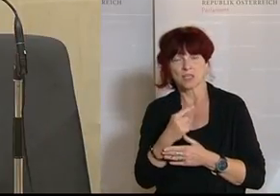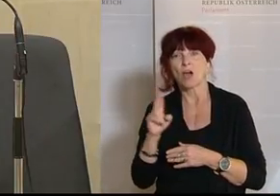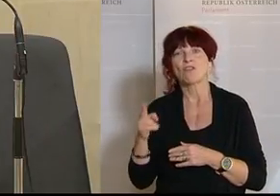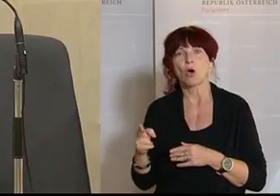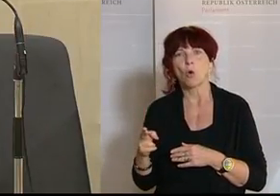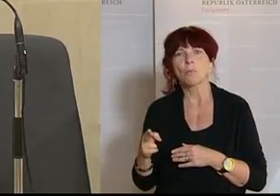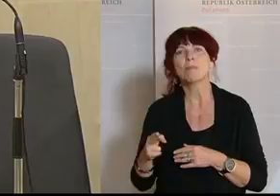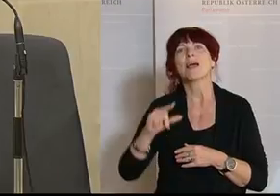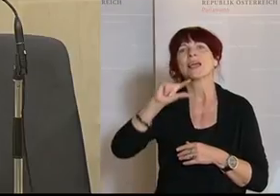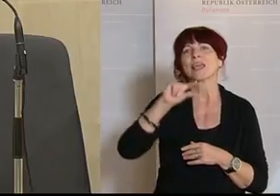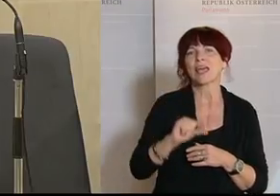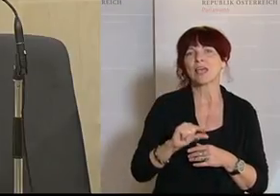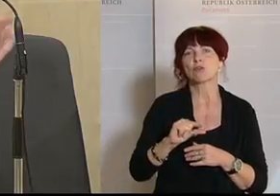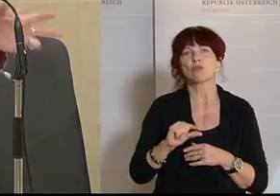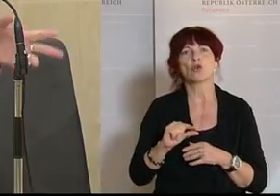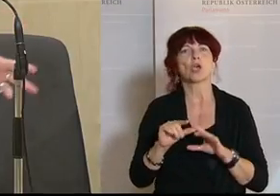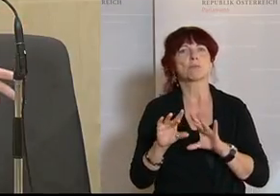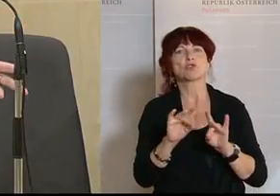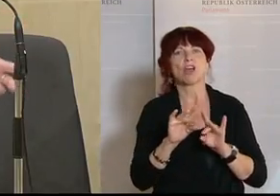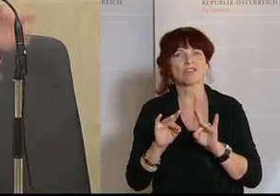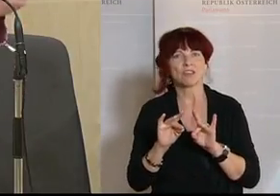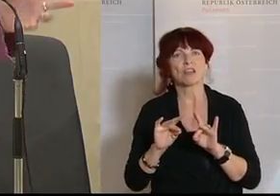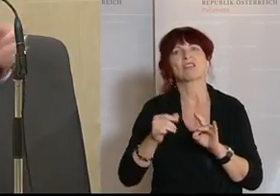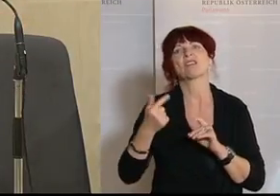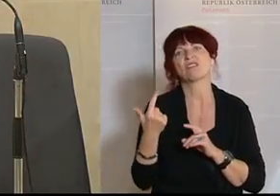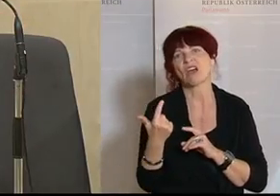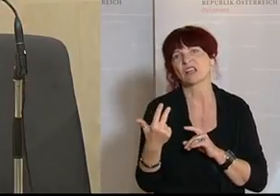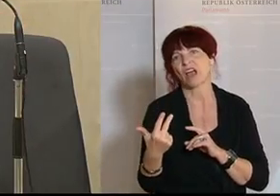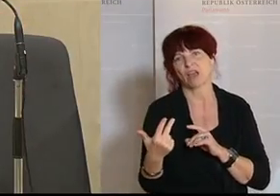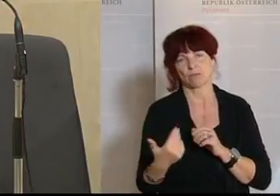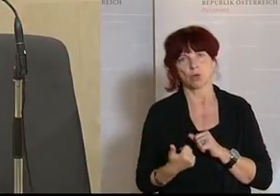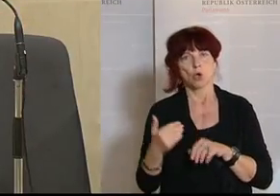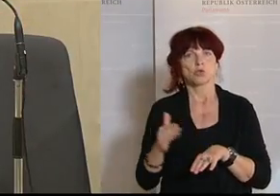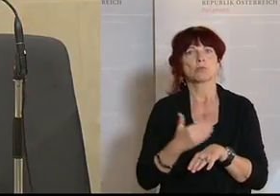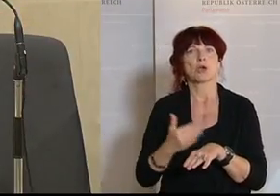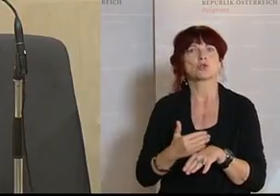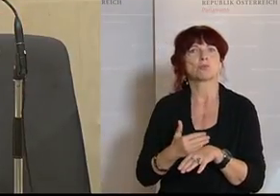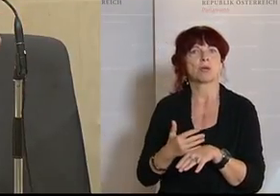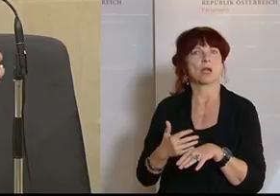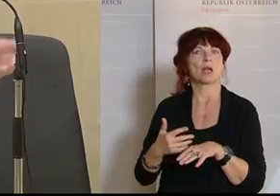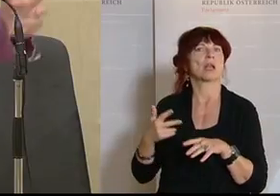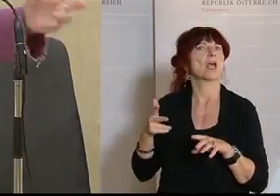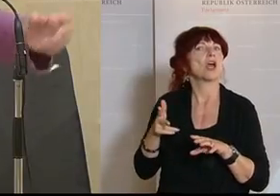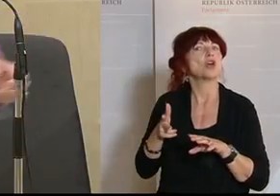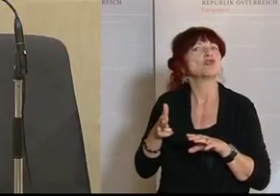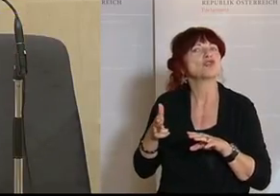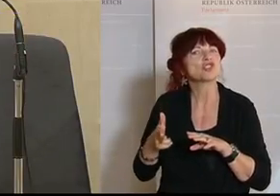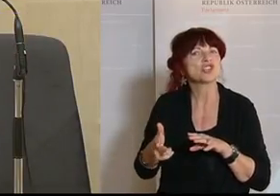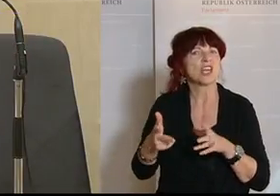Beschäftigungsverhältnis haben. Zum Beispiel eine Schnittassistentin, die bei zwei verschiedenen